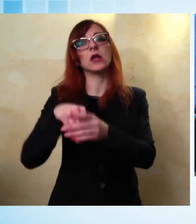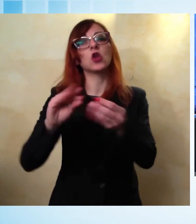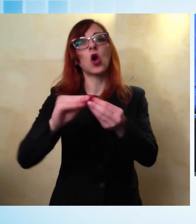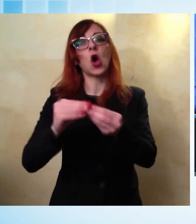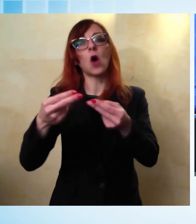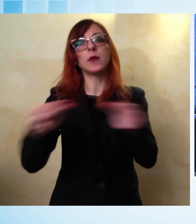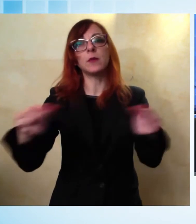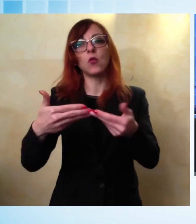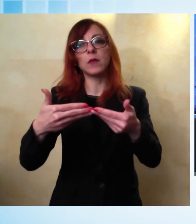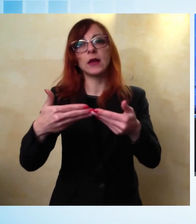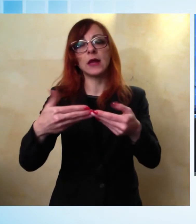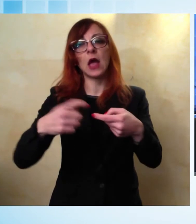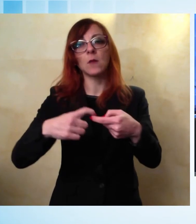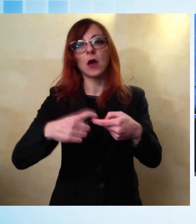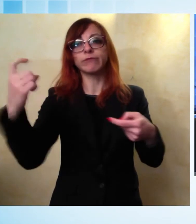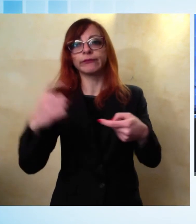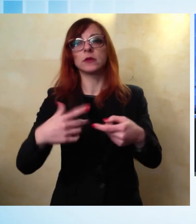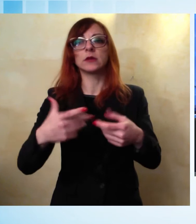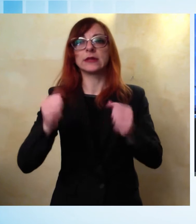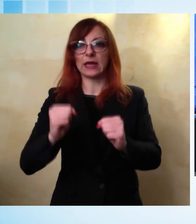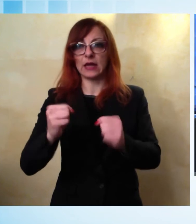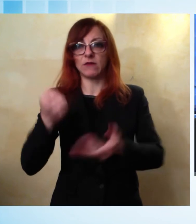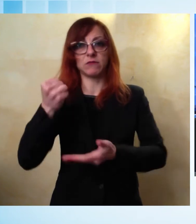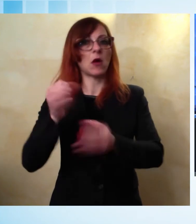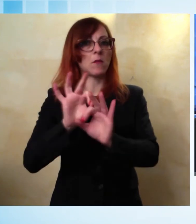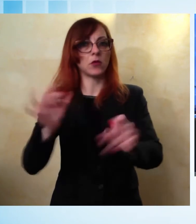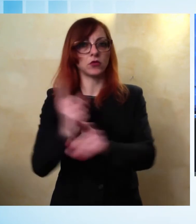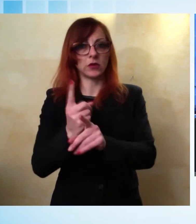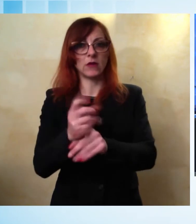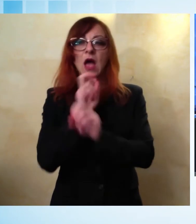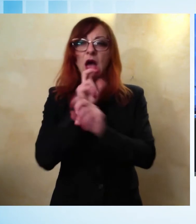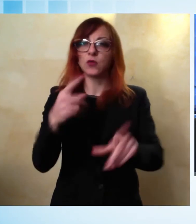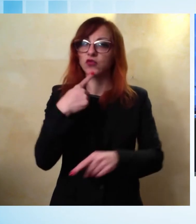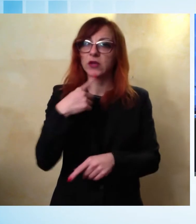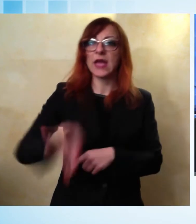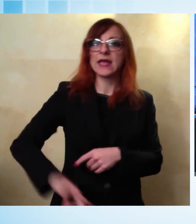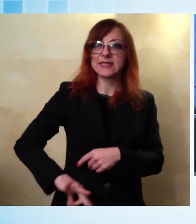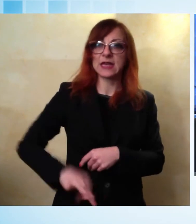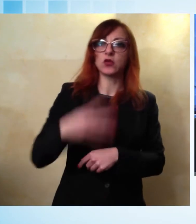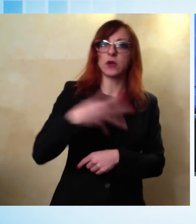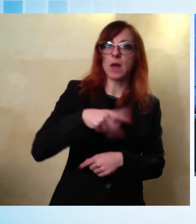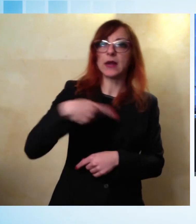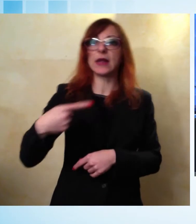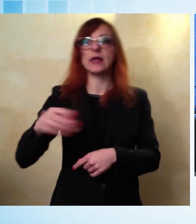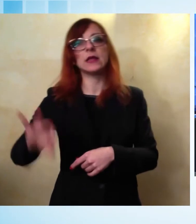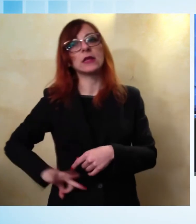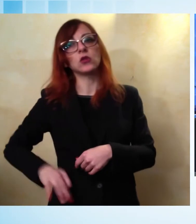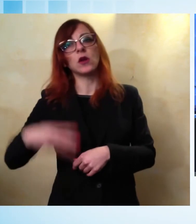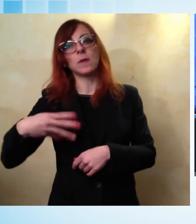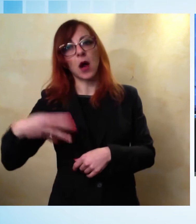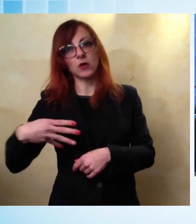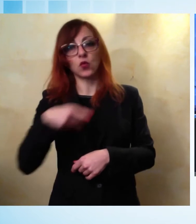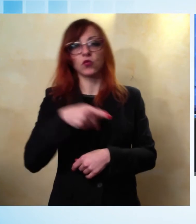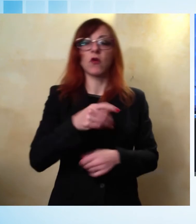Lo annunciano in una nota congiunta i senatori Mallegni, Forza Italia e Marcucci, PD. La tangenziale